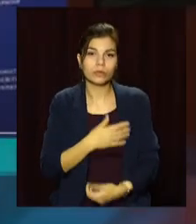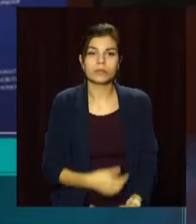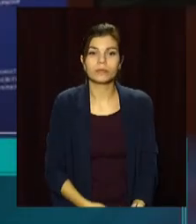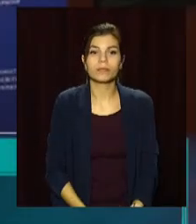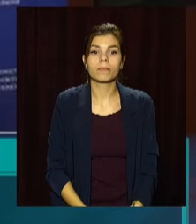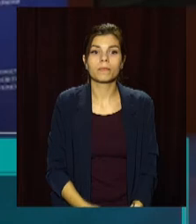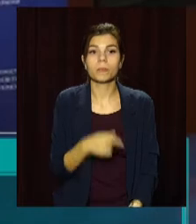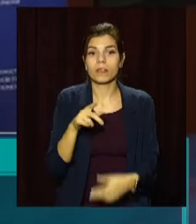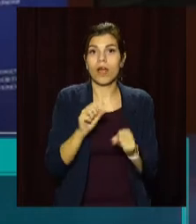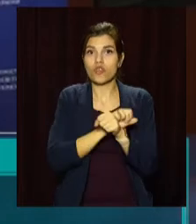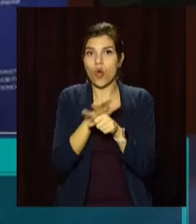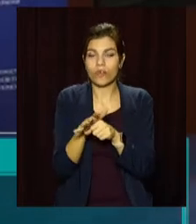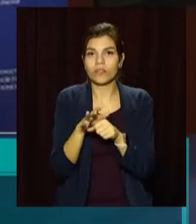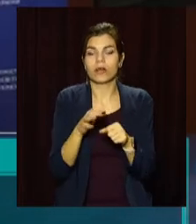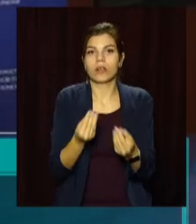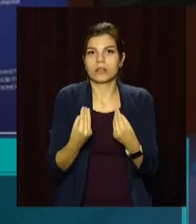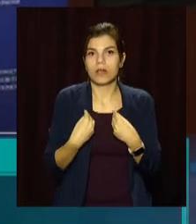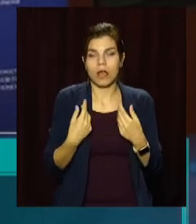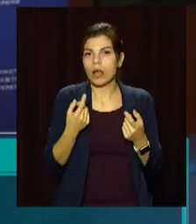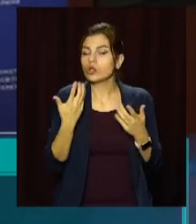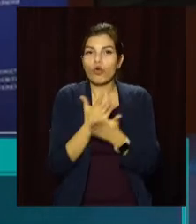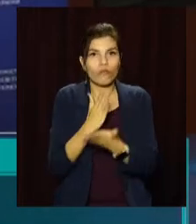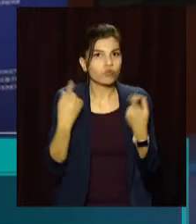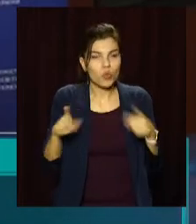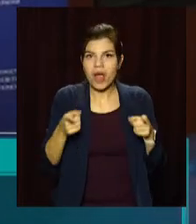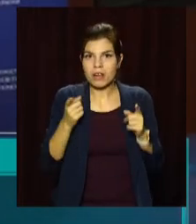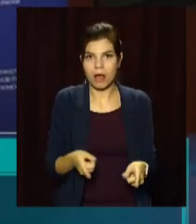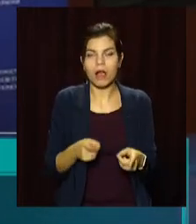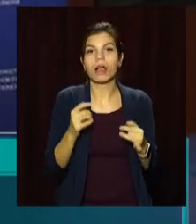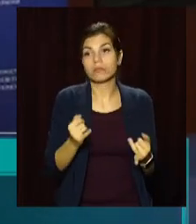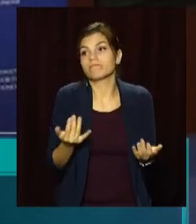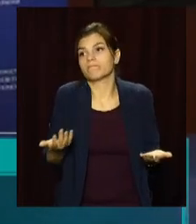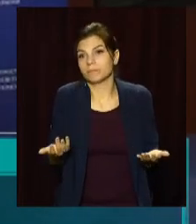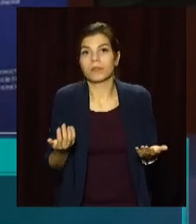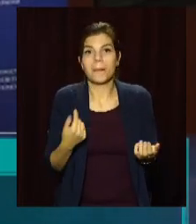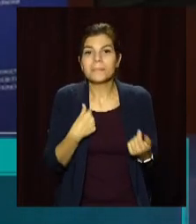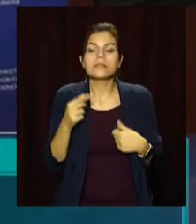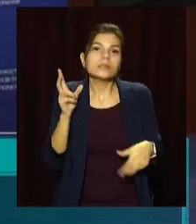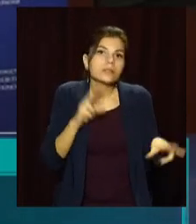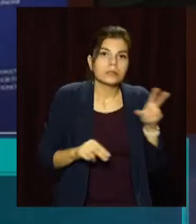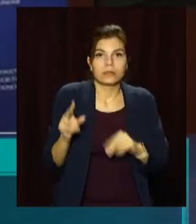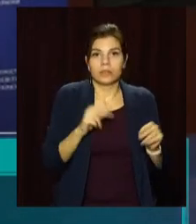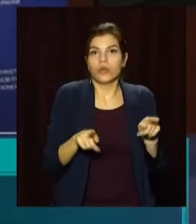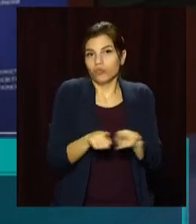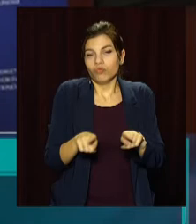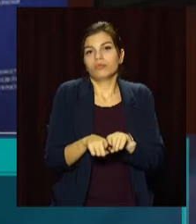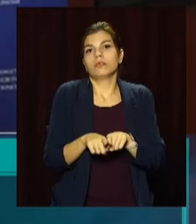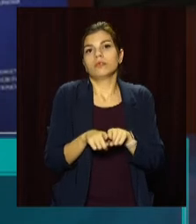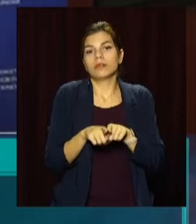приніс в наше життя абсолютно іншу реальність і, відповідно, ми намагаємось все ж таки